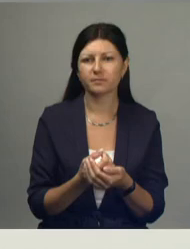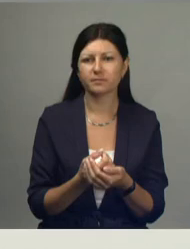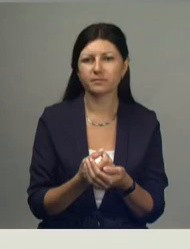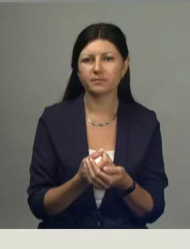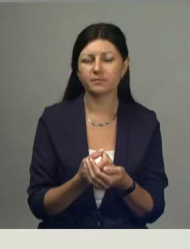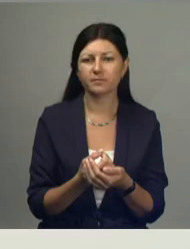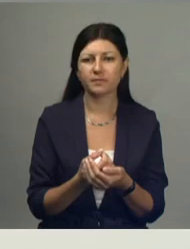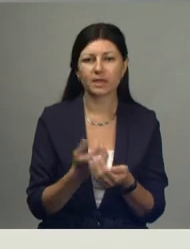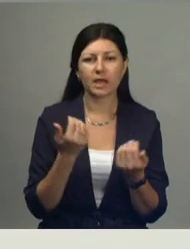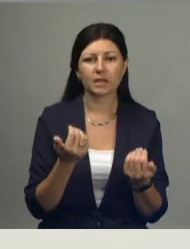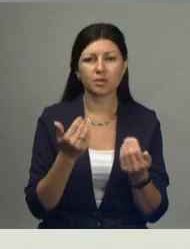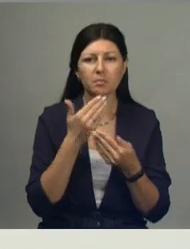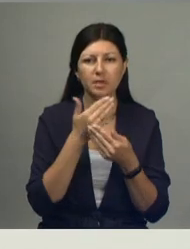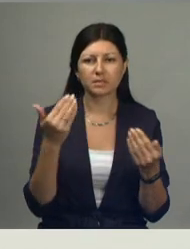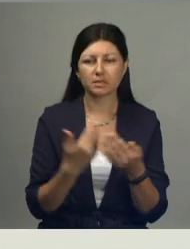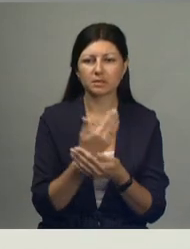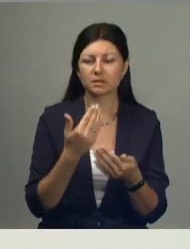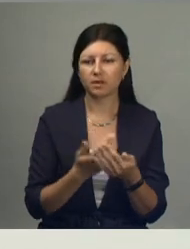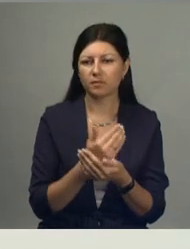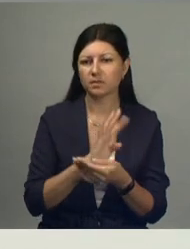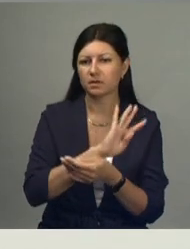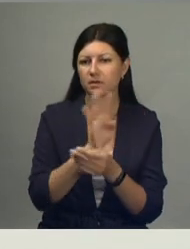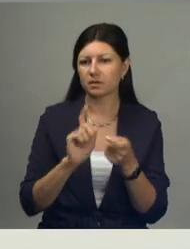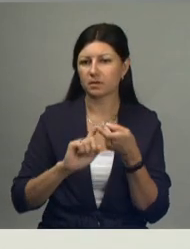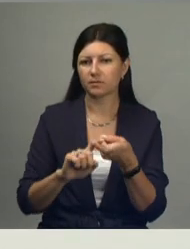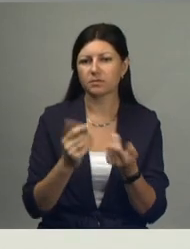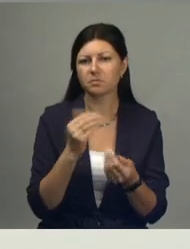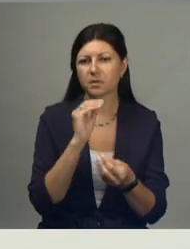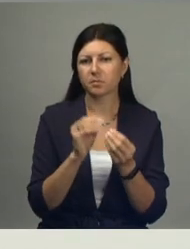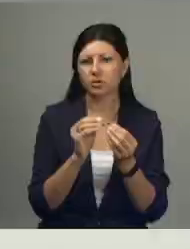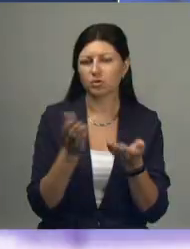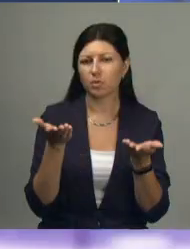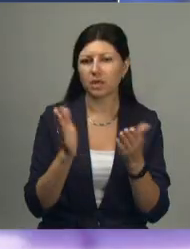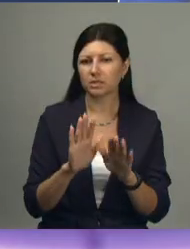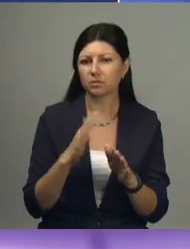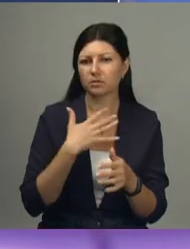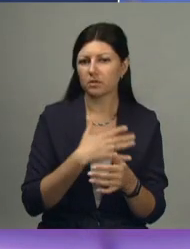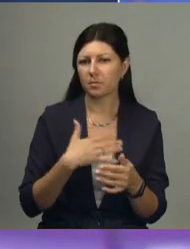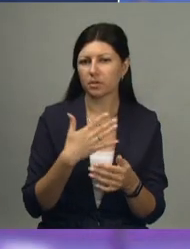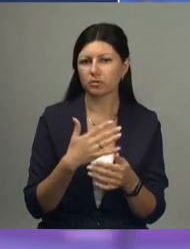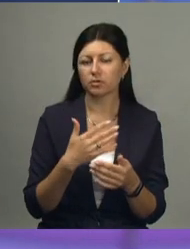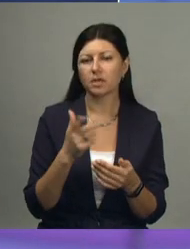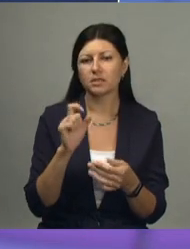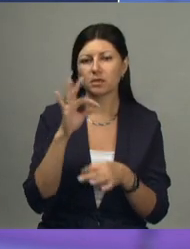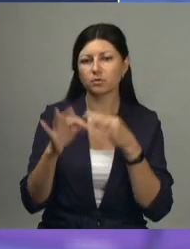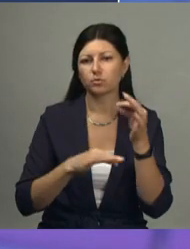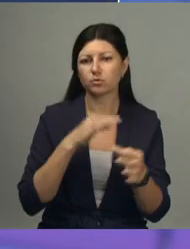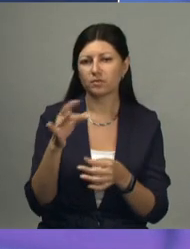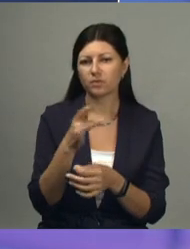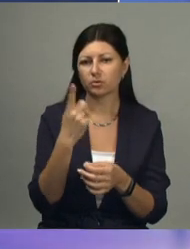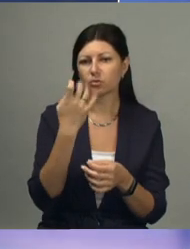А сейчас последние данные о ситуации с коронавирусом. Она по-прежнему остается напряженной. За сутки в регионе